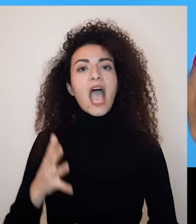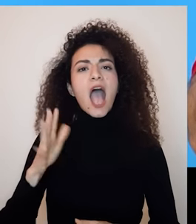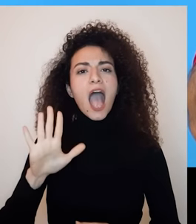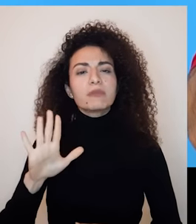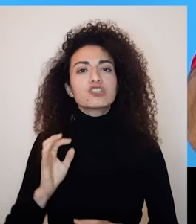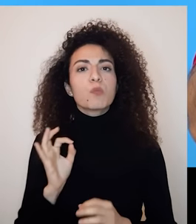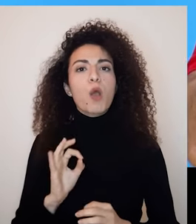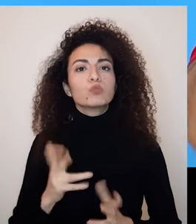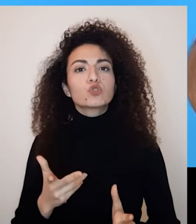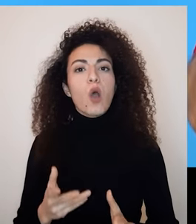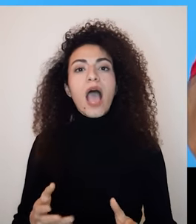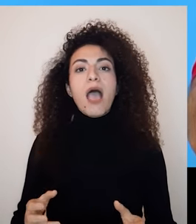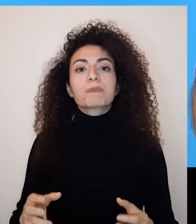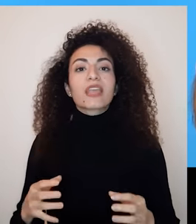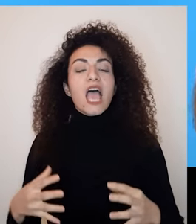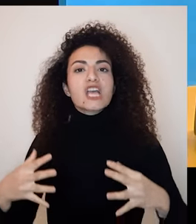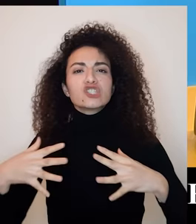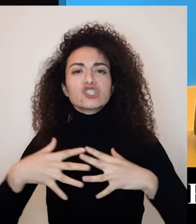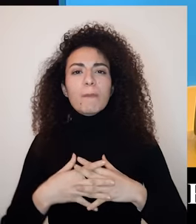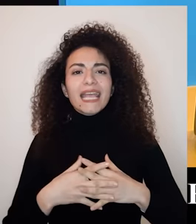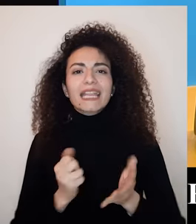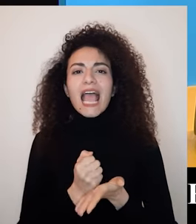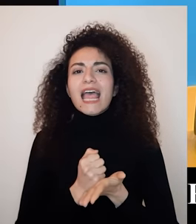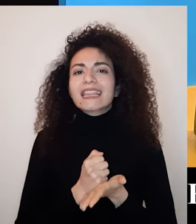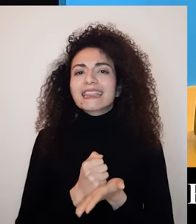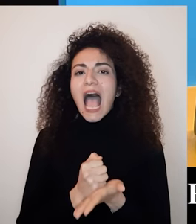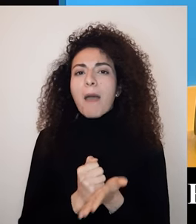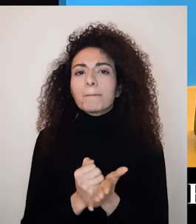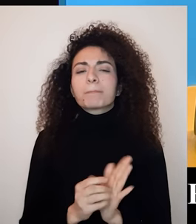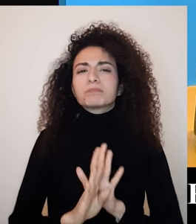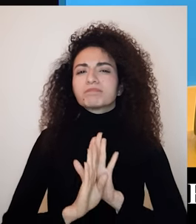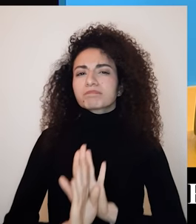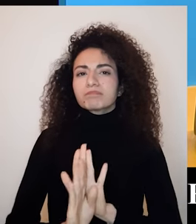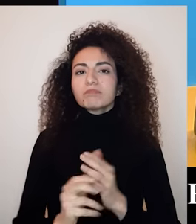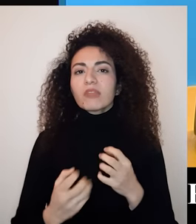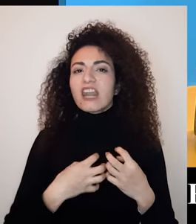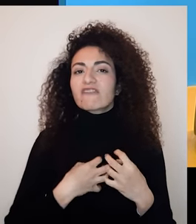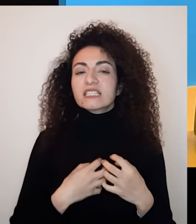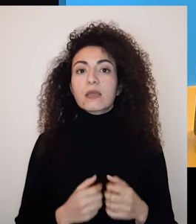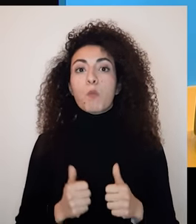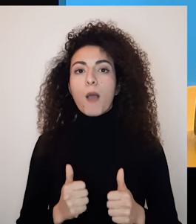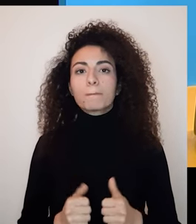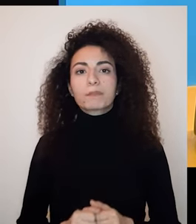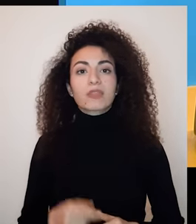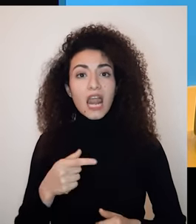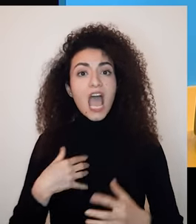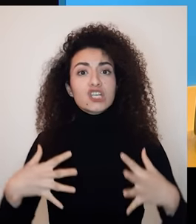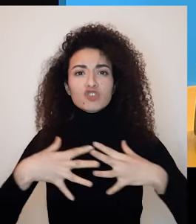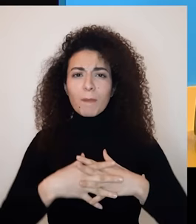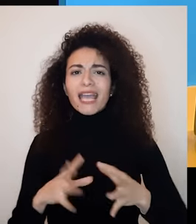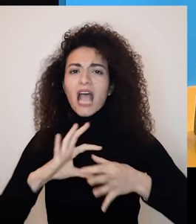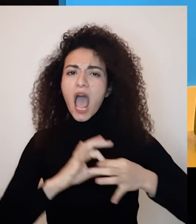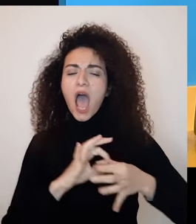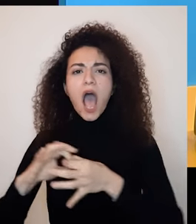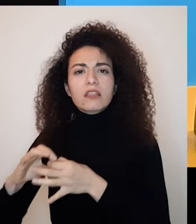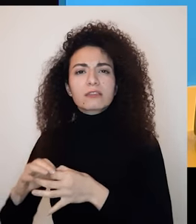كي نصبح نسخة أفضل من ذاتنا خامساً خلق نظام دعم علائقي شخصي أغلبية الوقت تتكون